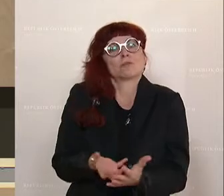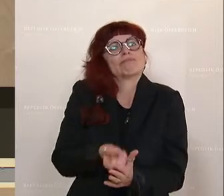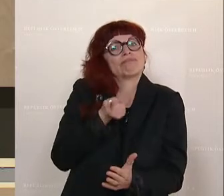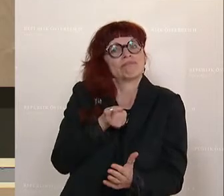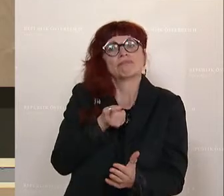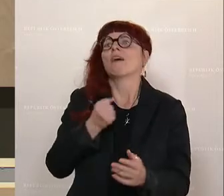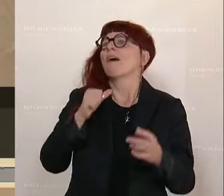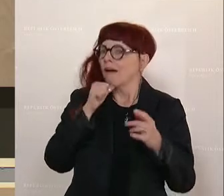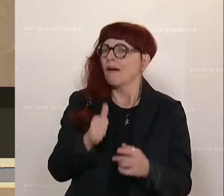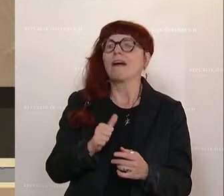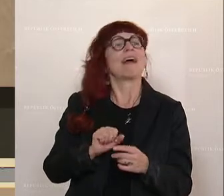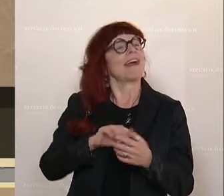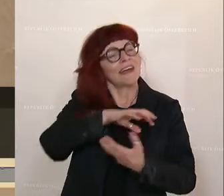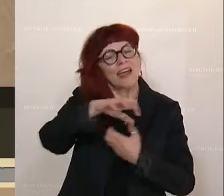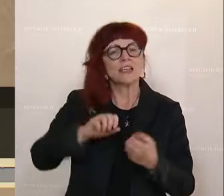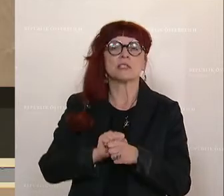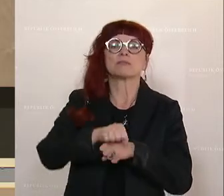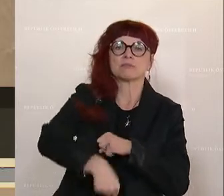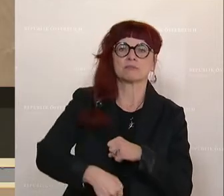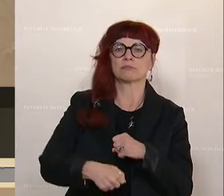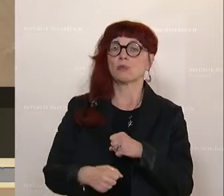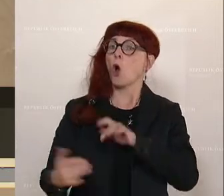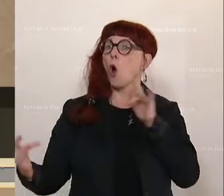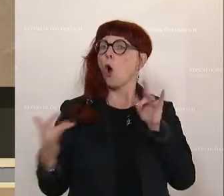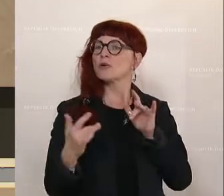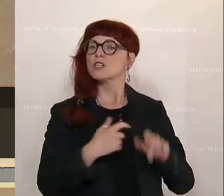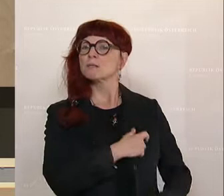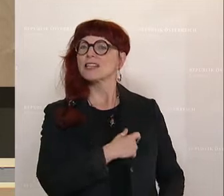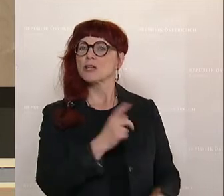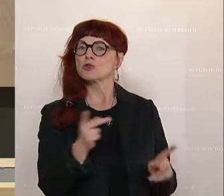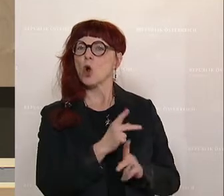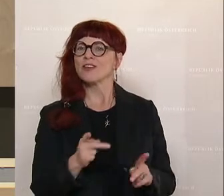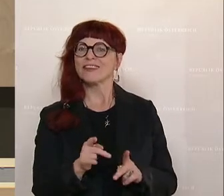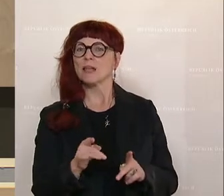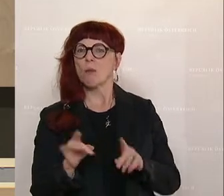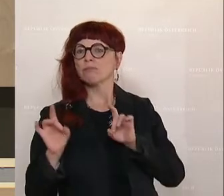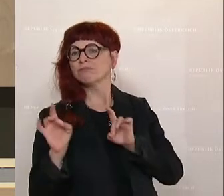schlecht reden und Missmut streuen, sondern der Entlastung der Menschen zustimmen.